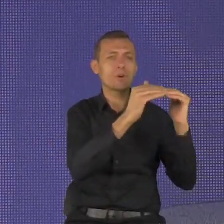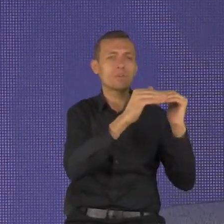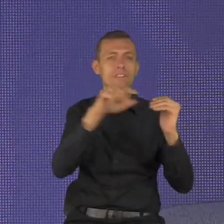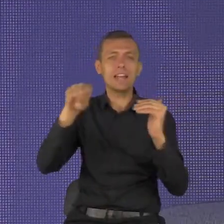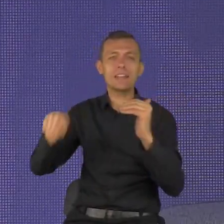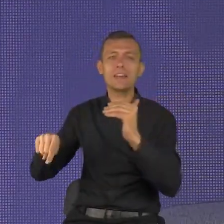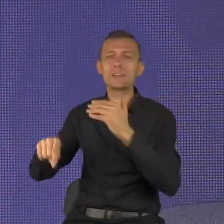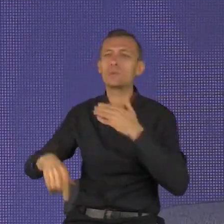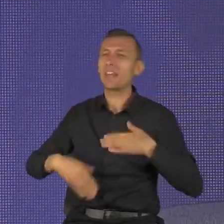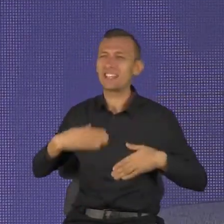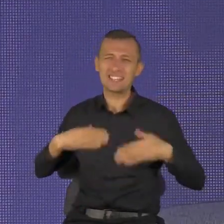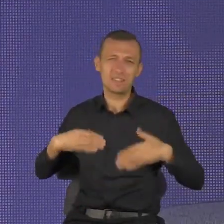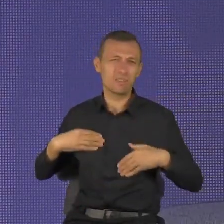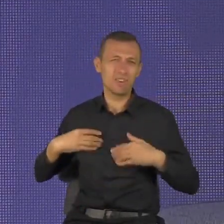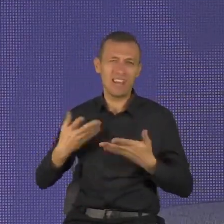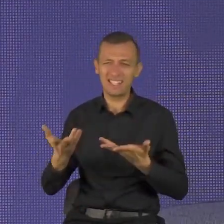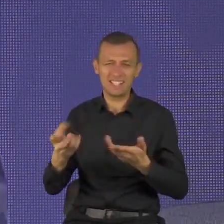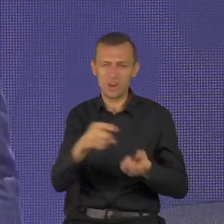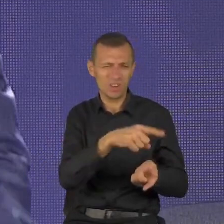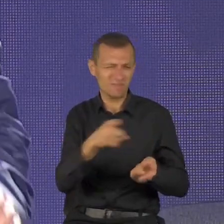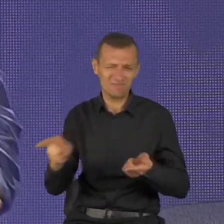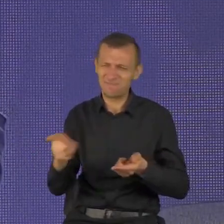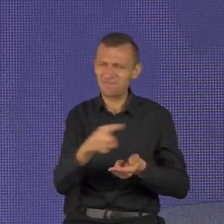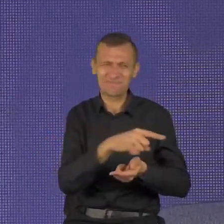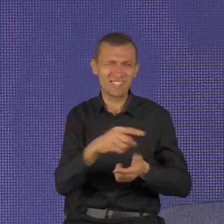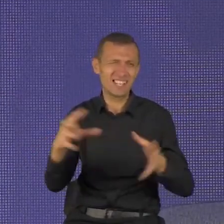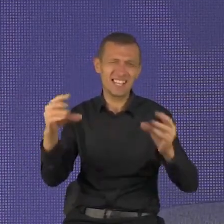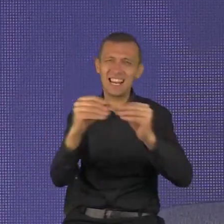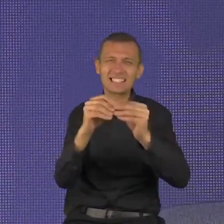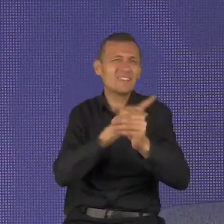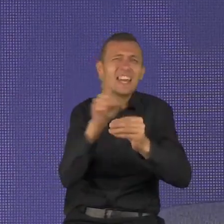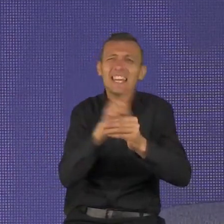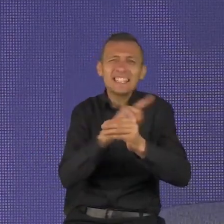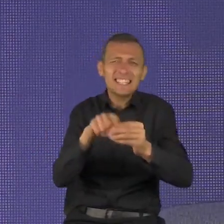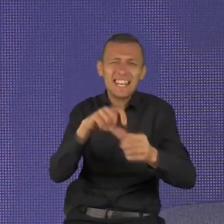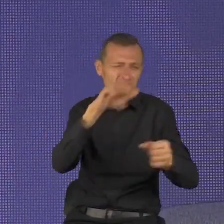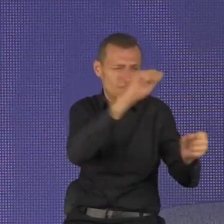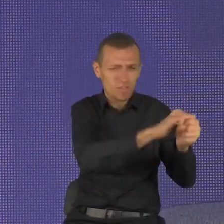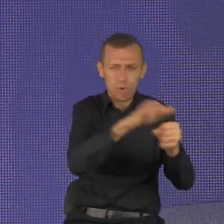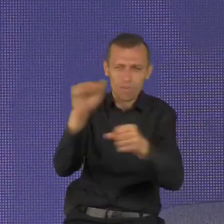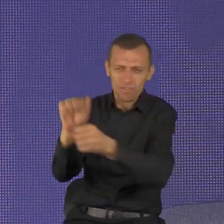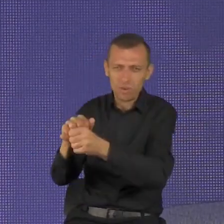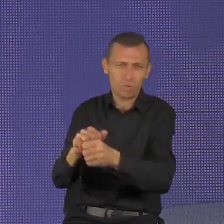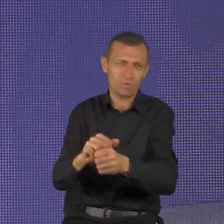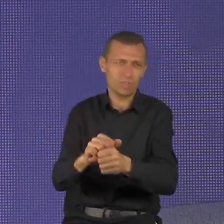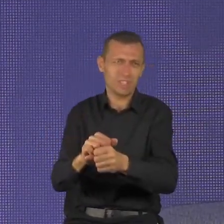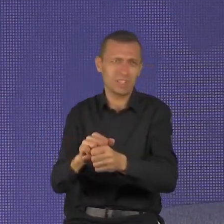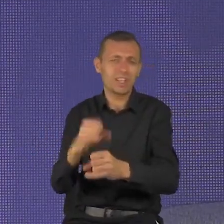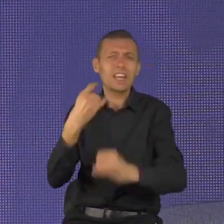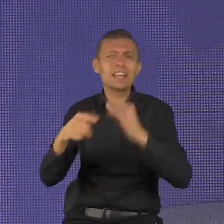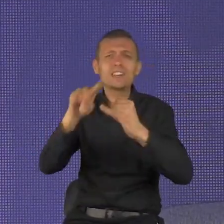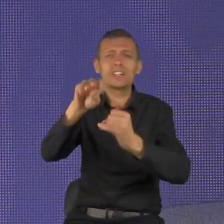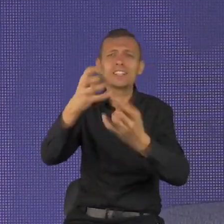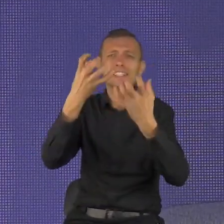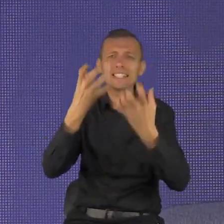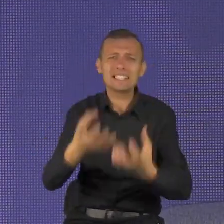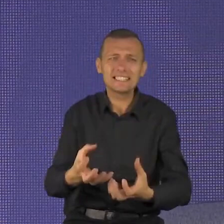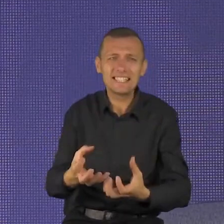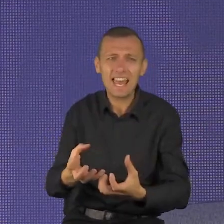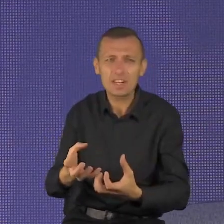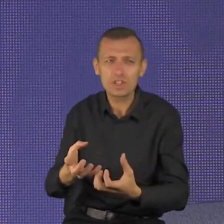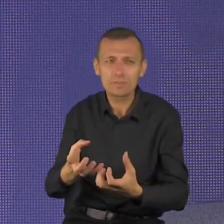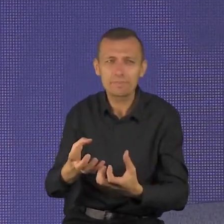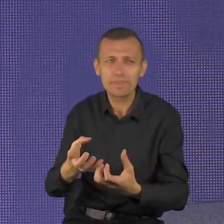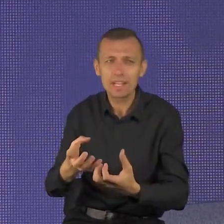i w związku z tym musisz zwolnić, to musisz zacząć od swojego serca. A to oznacza, że musisz